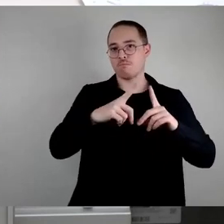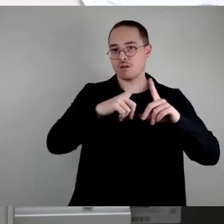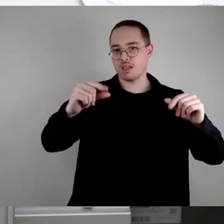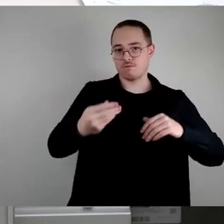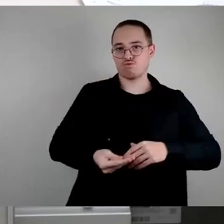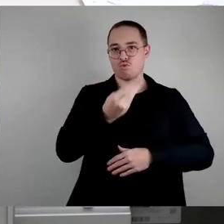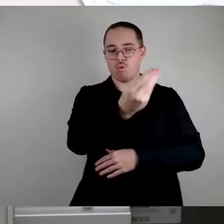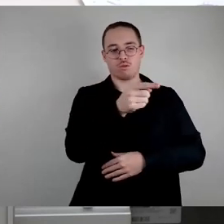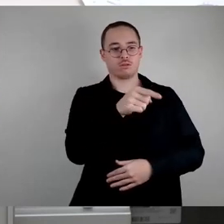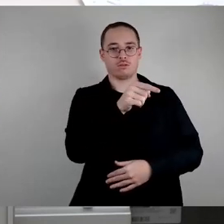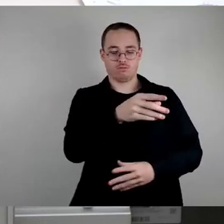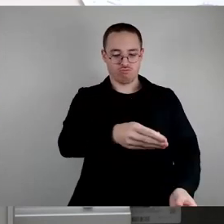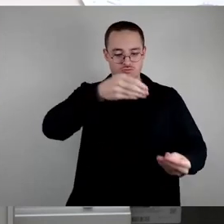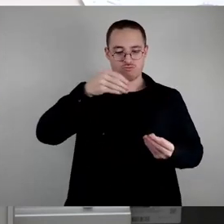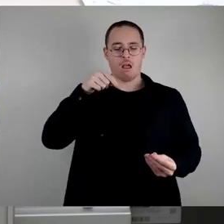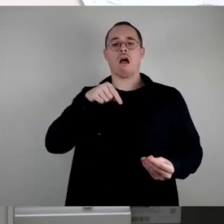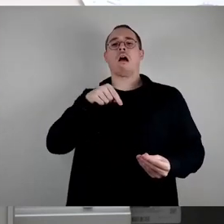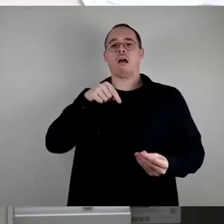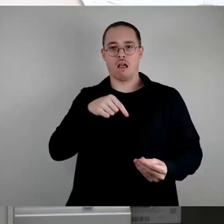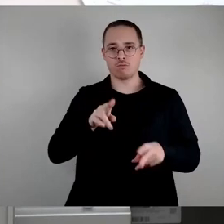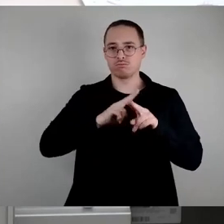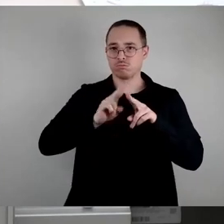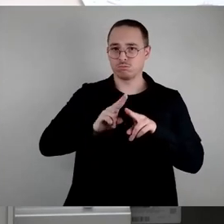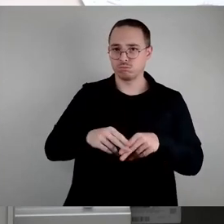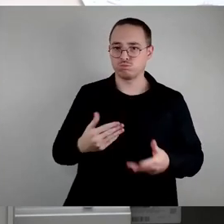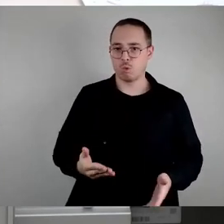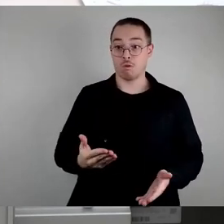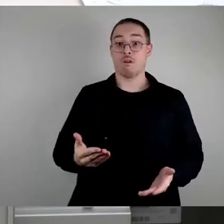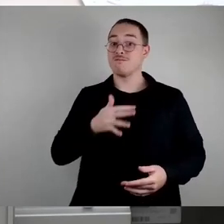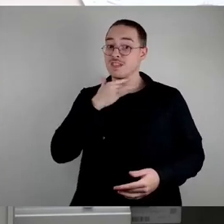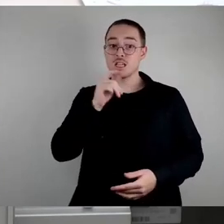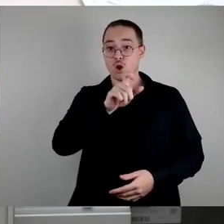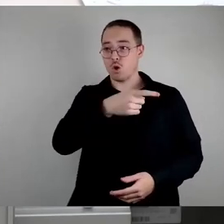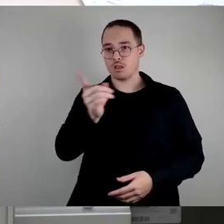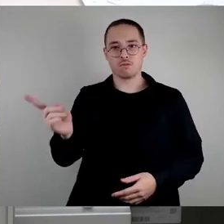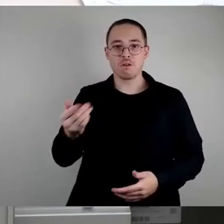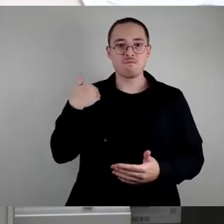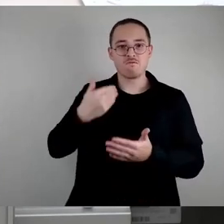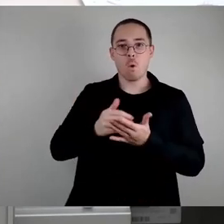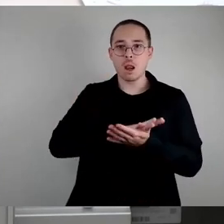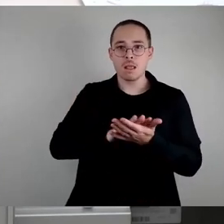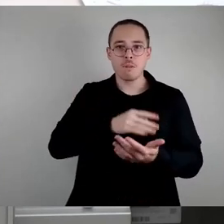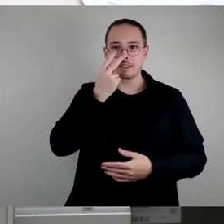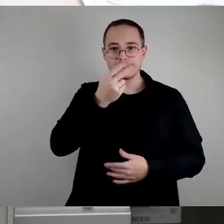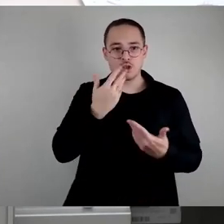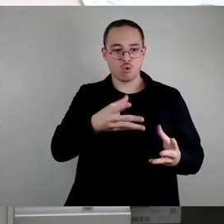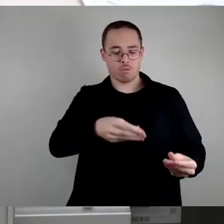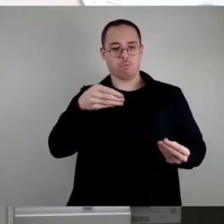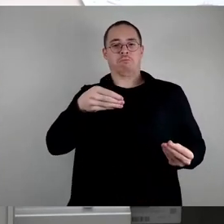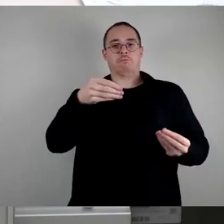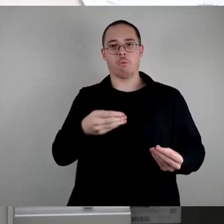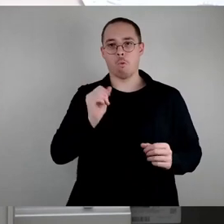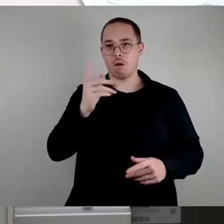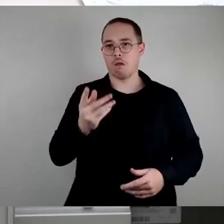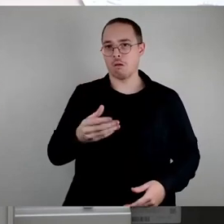damit im Prinzip erstmals in ihrem Leben konfrontiert. Und hier haben wir die Möglichkeit, die Kommunikation dieser Fragen, der Sanierung,